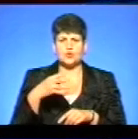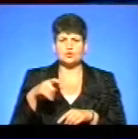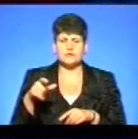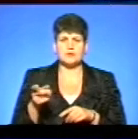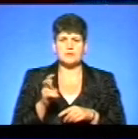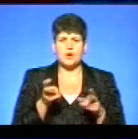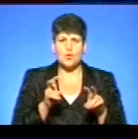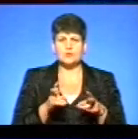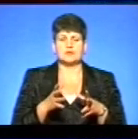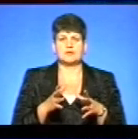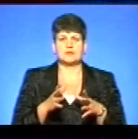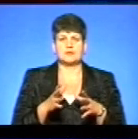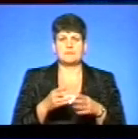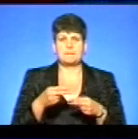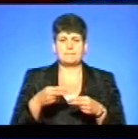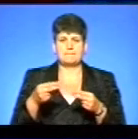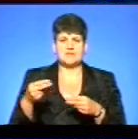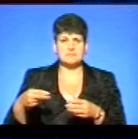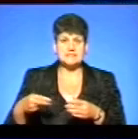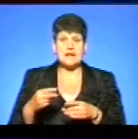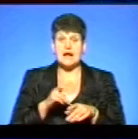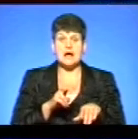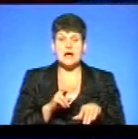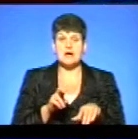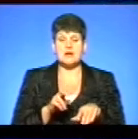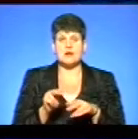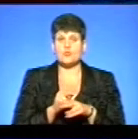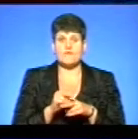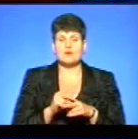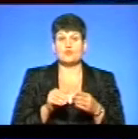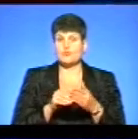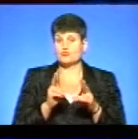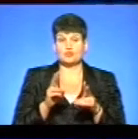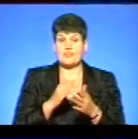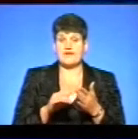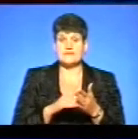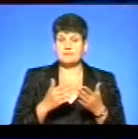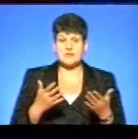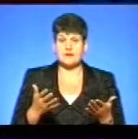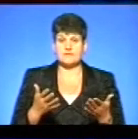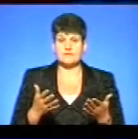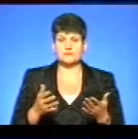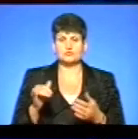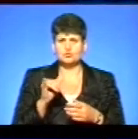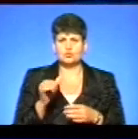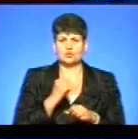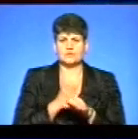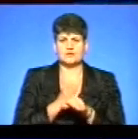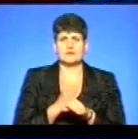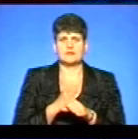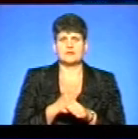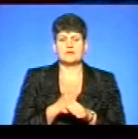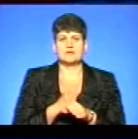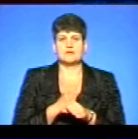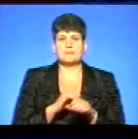лікувальну роботу теж ніхто не відміняв. Це треба було і допомогу надавати, і писати декларації. В суботу працювалися, неділю надзвичайно